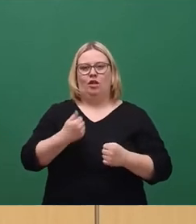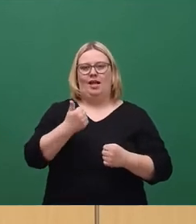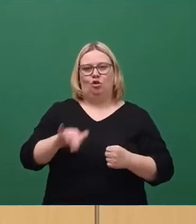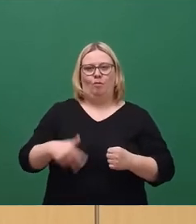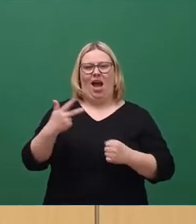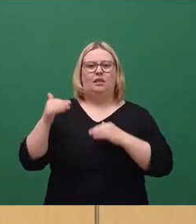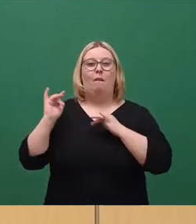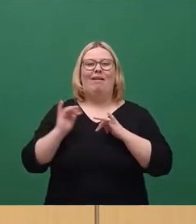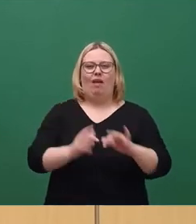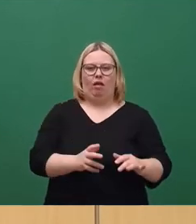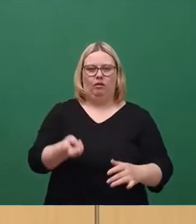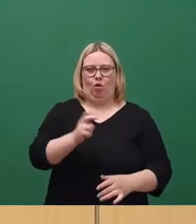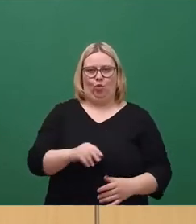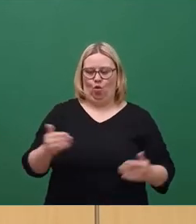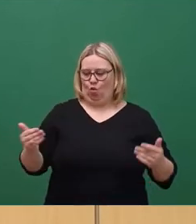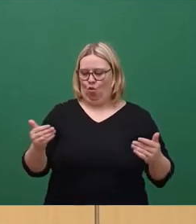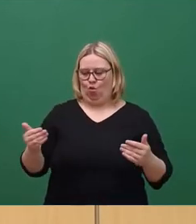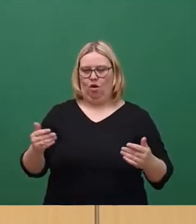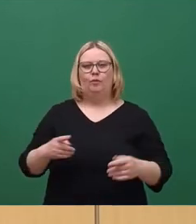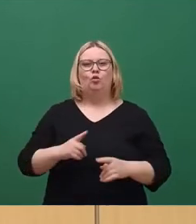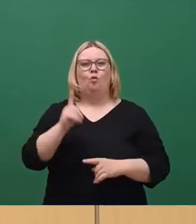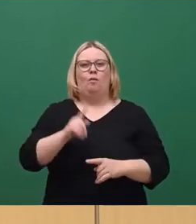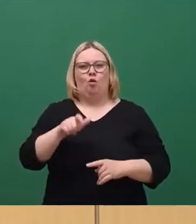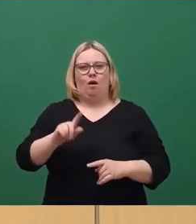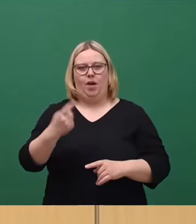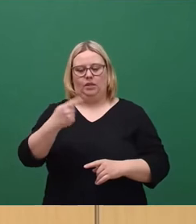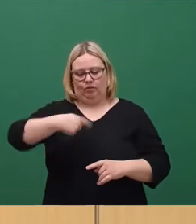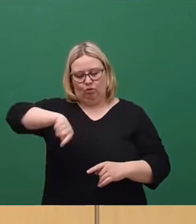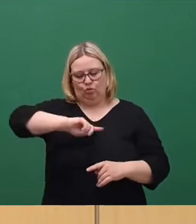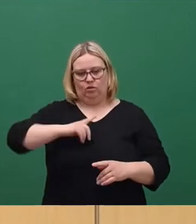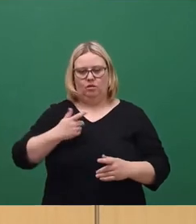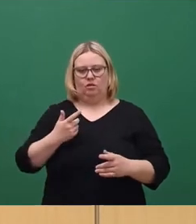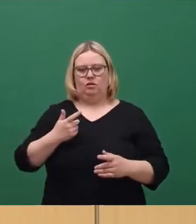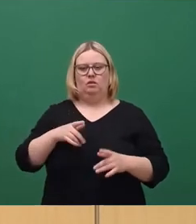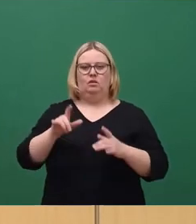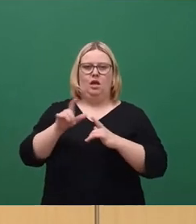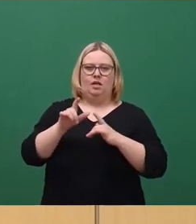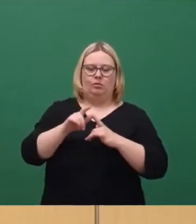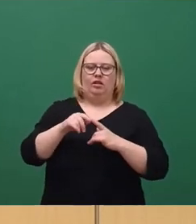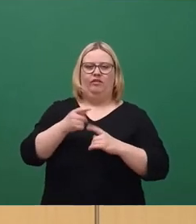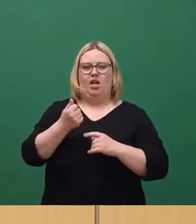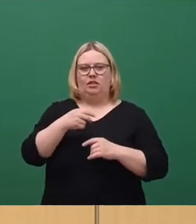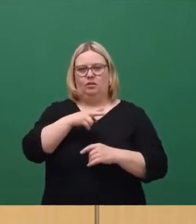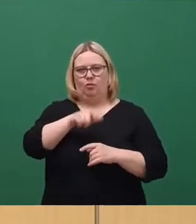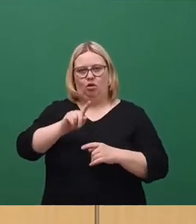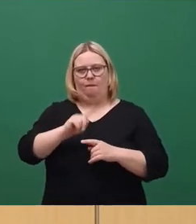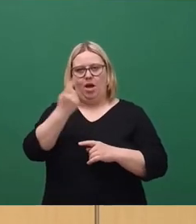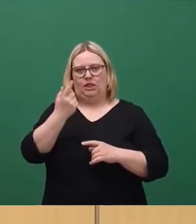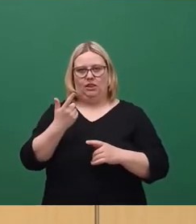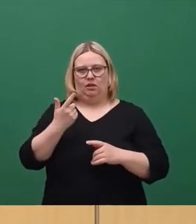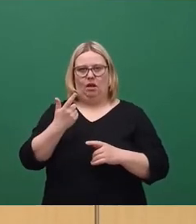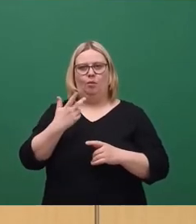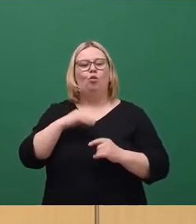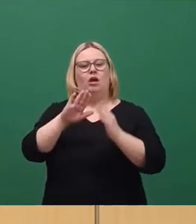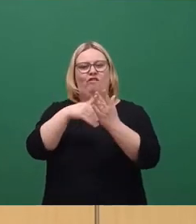Euro. Der Oberbürgermeister hatte gemeinsam mit unserem SPD-Finanzbürgermeister Dr. Peter Lahmes einen Vorschlag